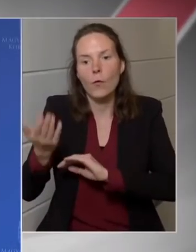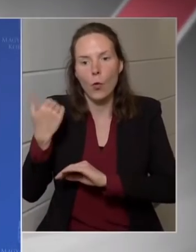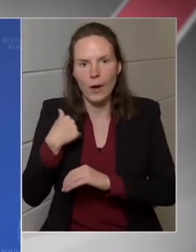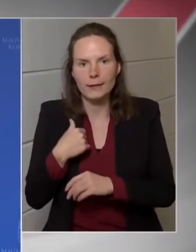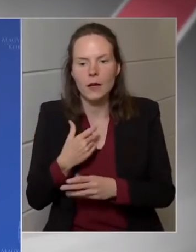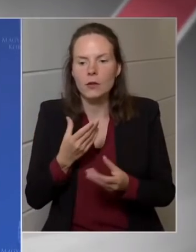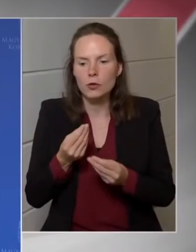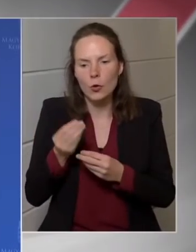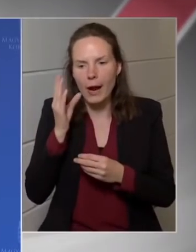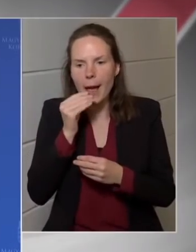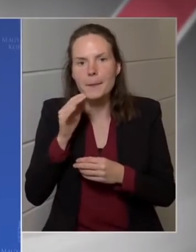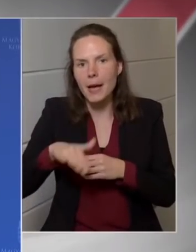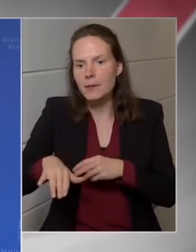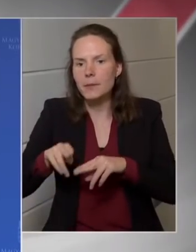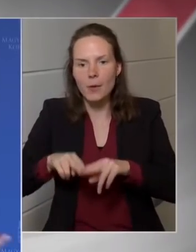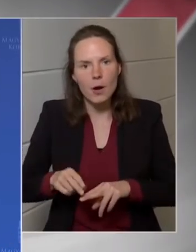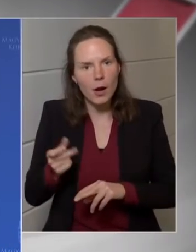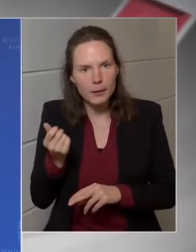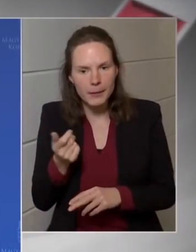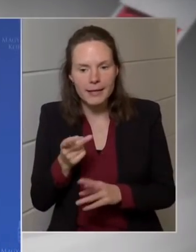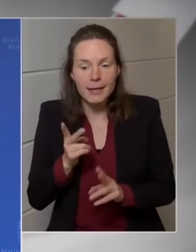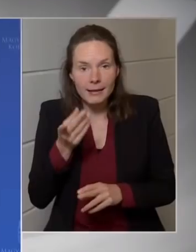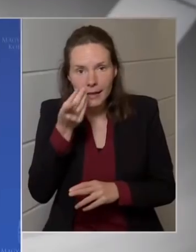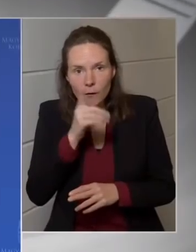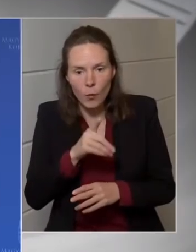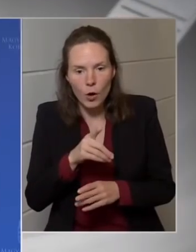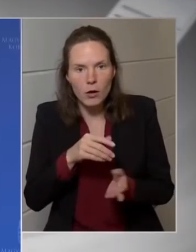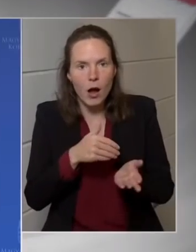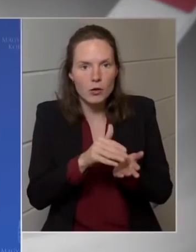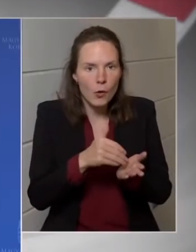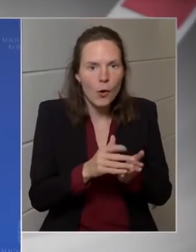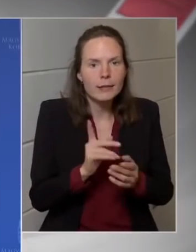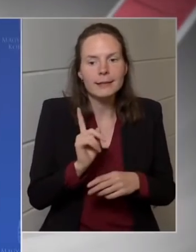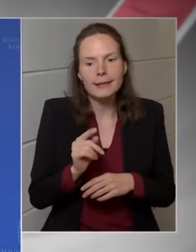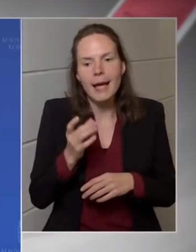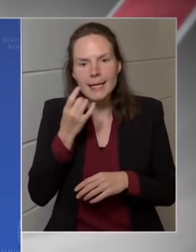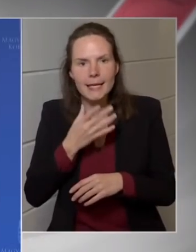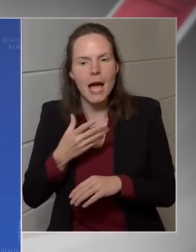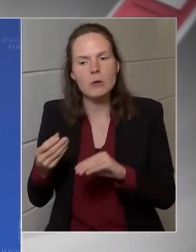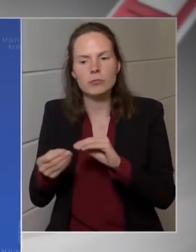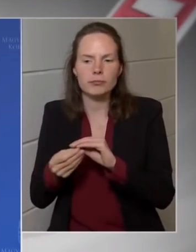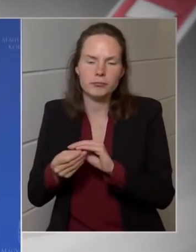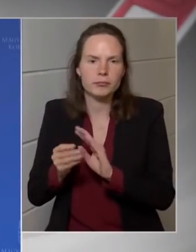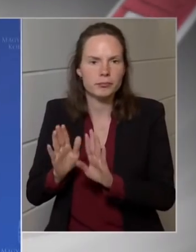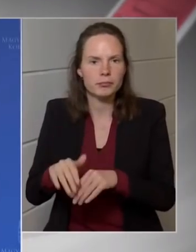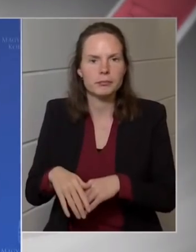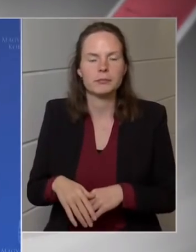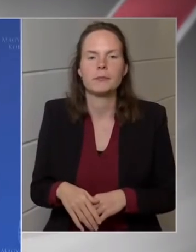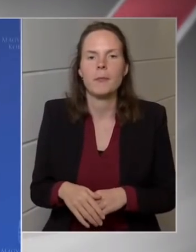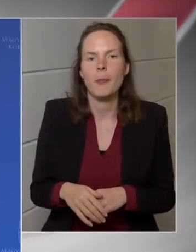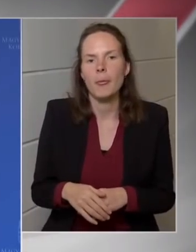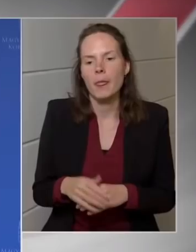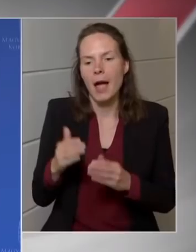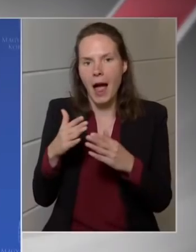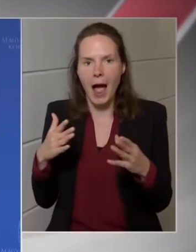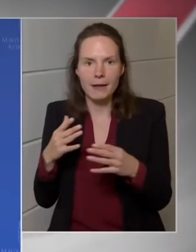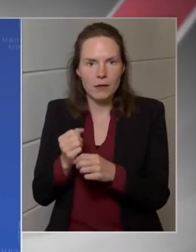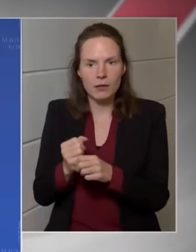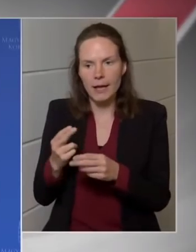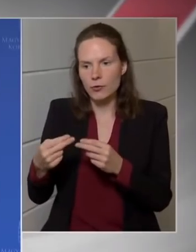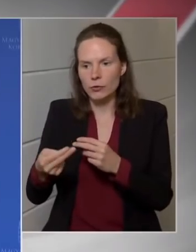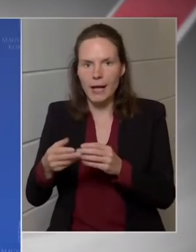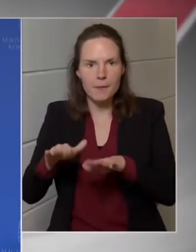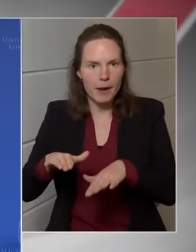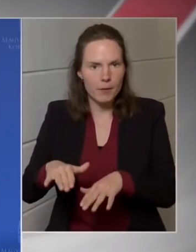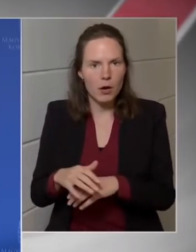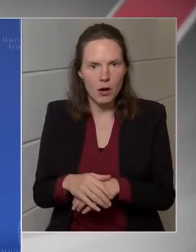maradt. Persze, elkölthették volna, de láthatóan a pénzügyi megtakarítás a háztartások zsebébe is. Itt Magyarországról